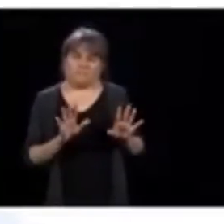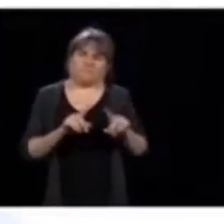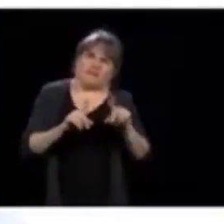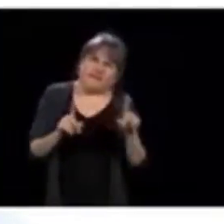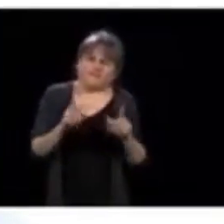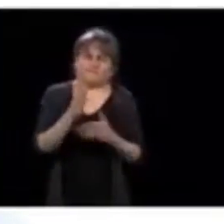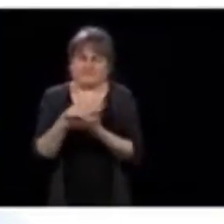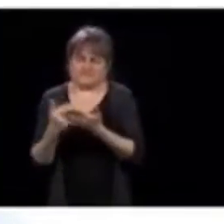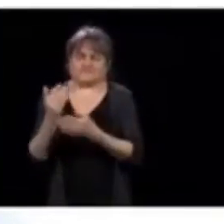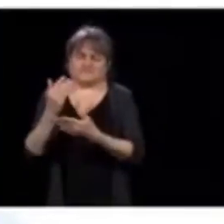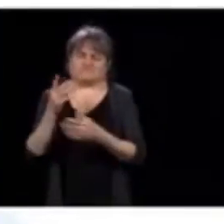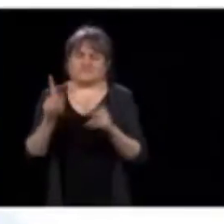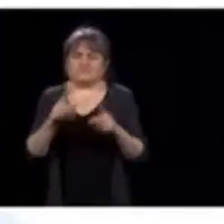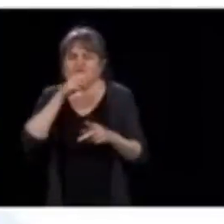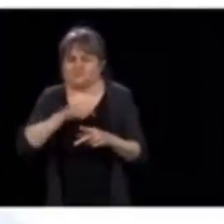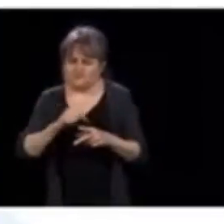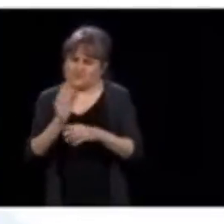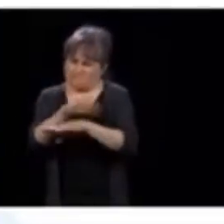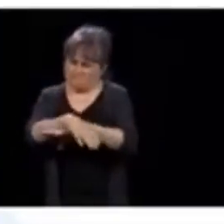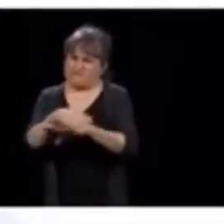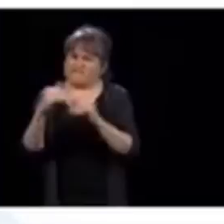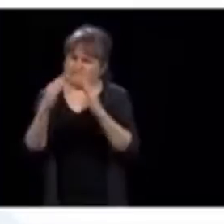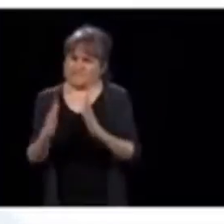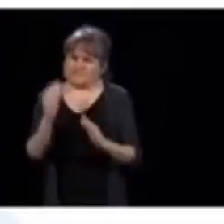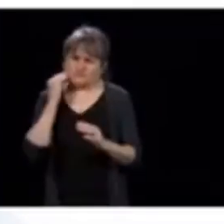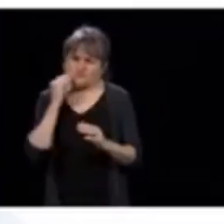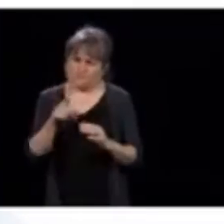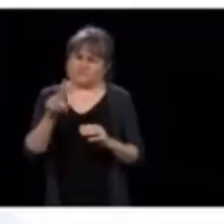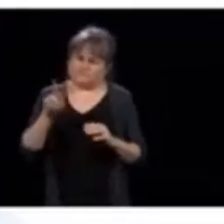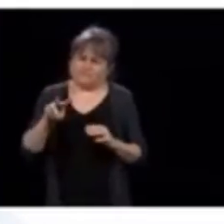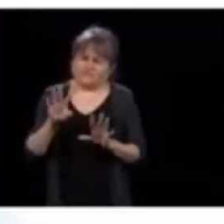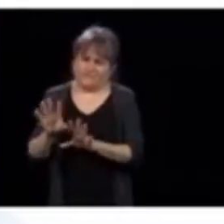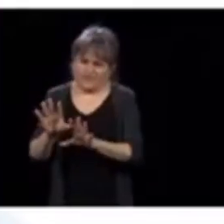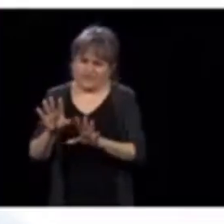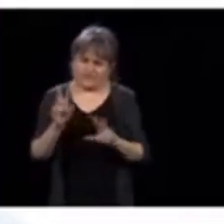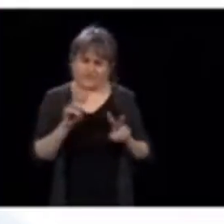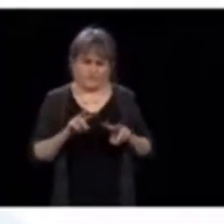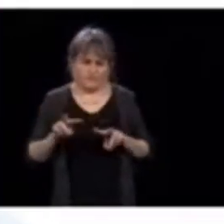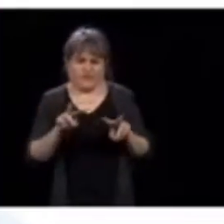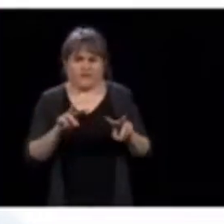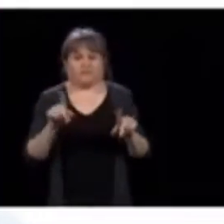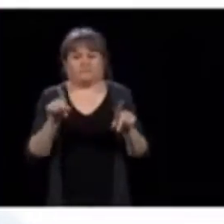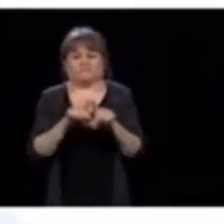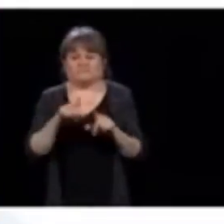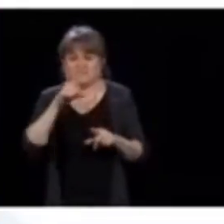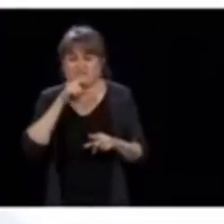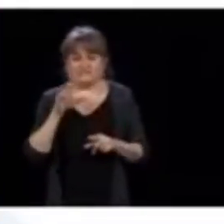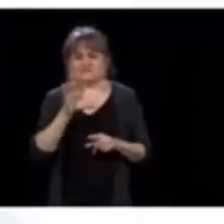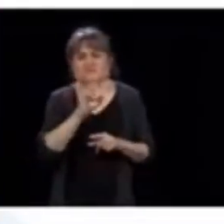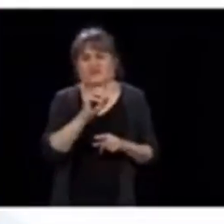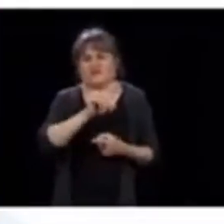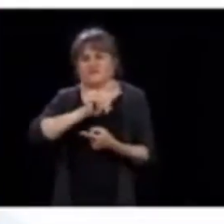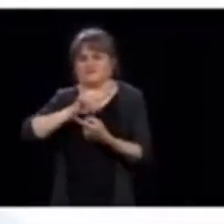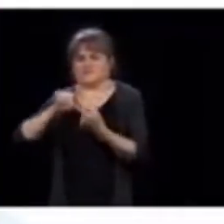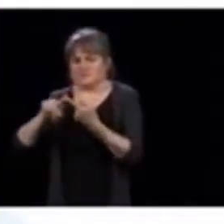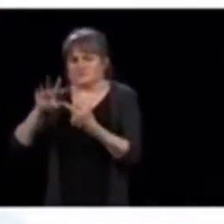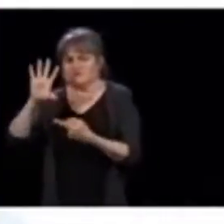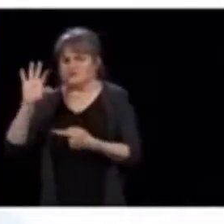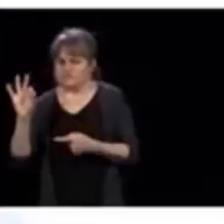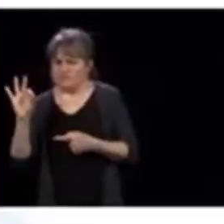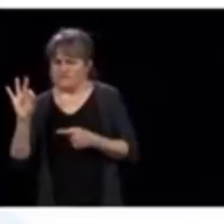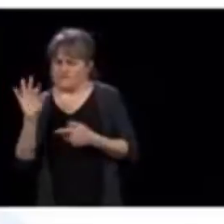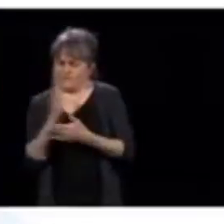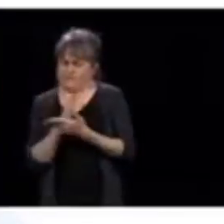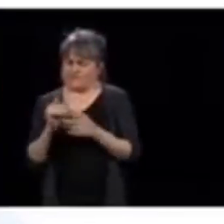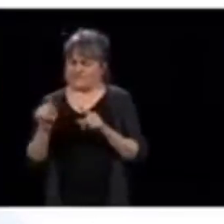y des personnes aussi qui meurent à la maison, dans les personnes âgées comme telles. On observe déjà quelques autres cas chez les 50-59 ans, là, qui ne sont pas